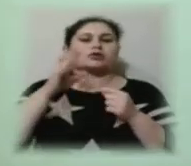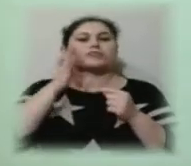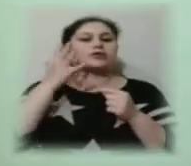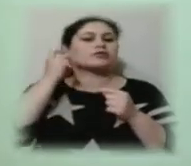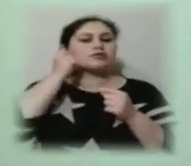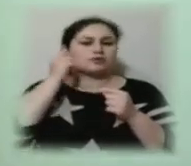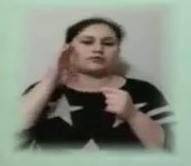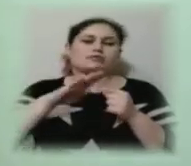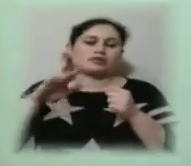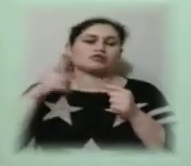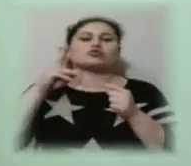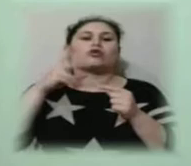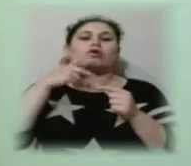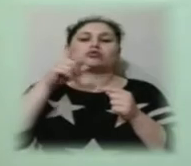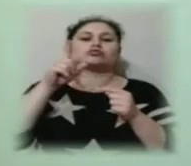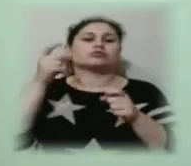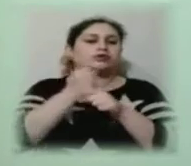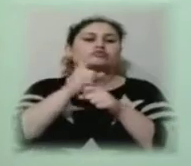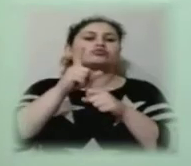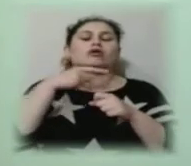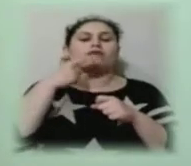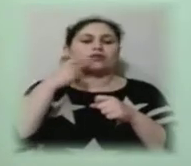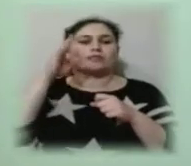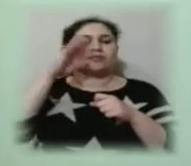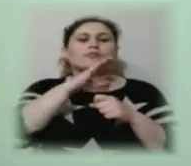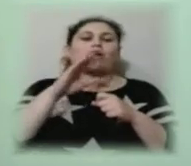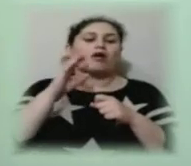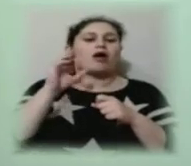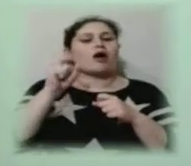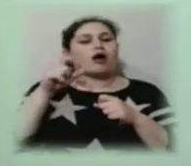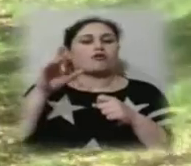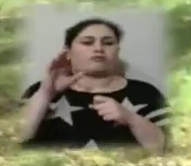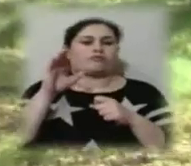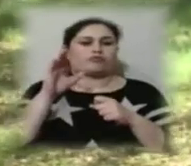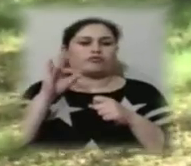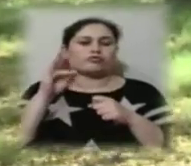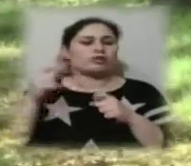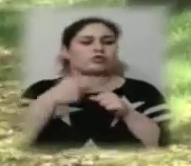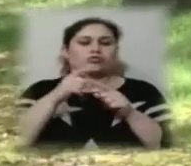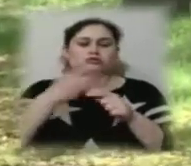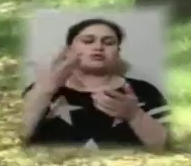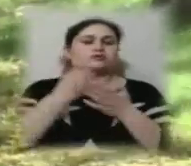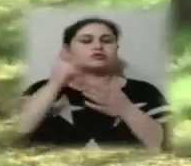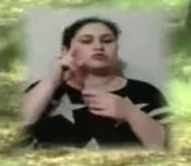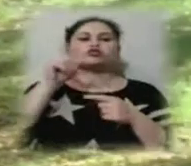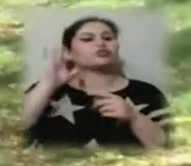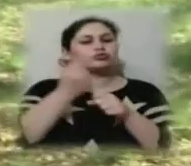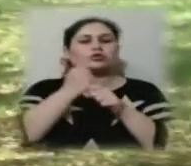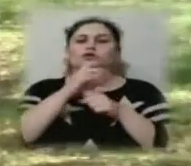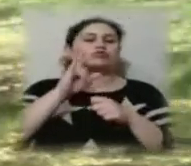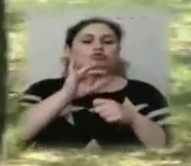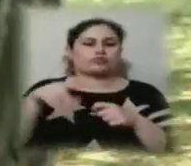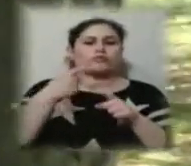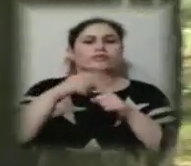кажуть батьки, а Лера точно знає, я це буду робити, це я робити не буду. З цього тижня Лера розпочинає займатися